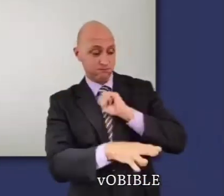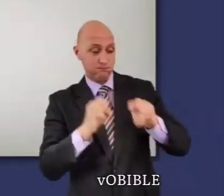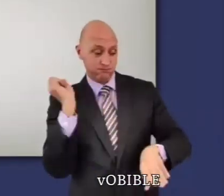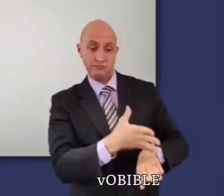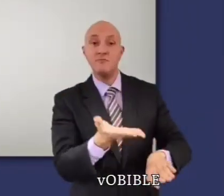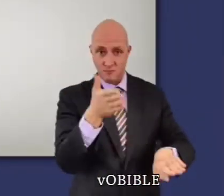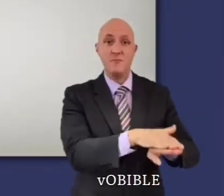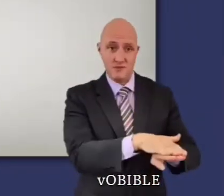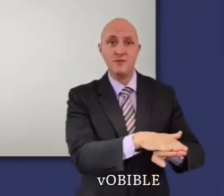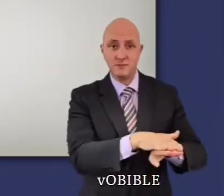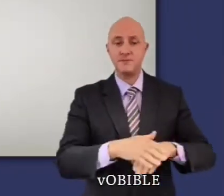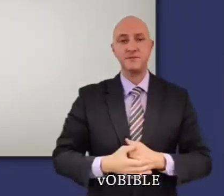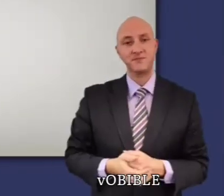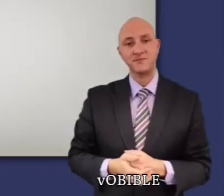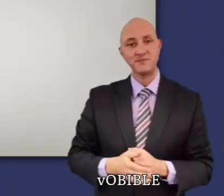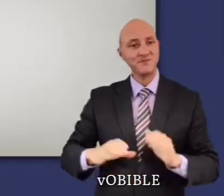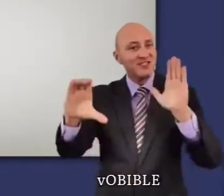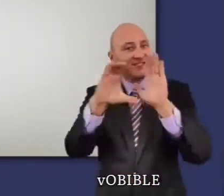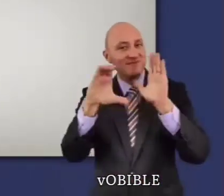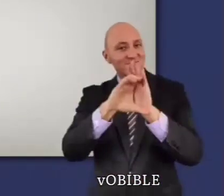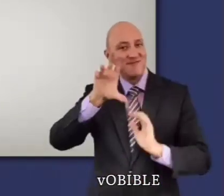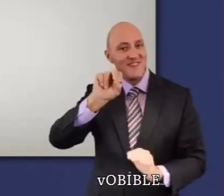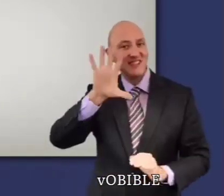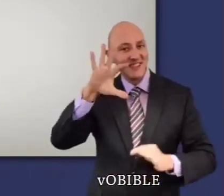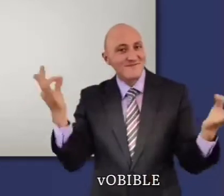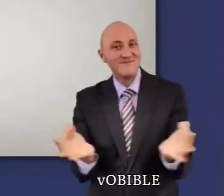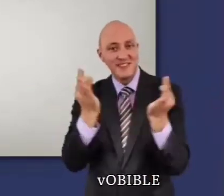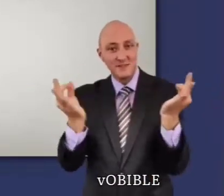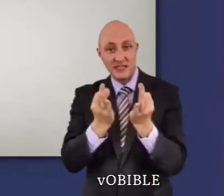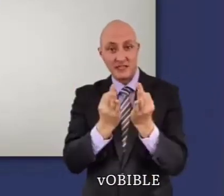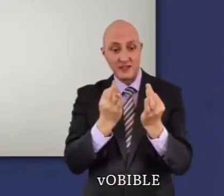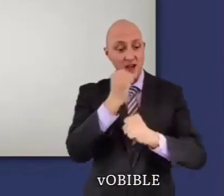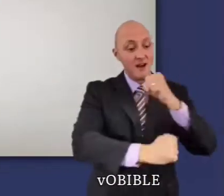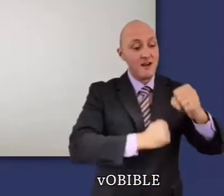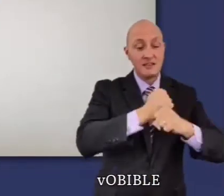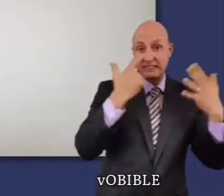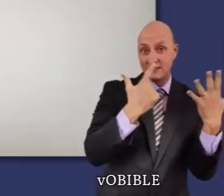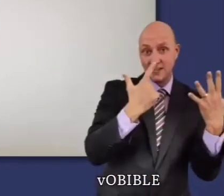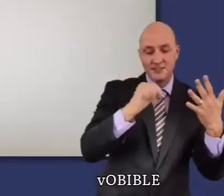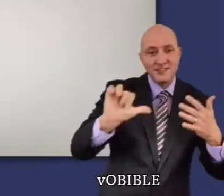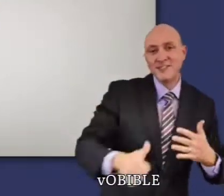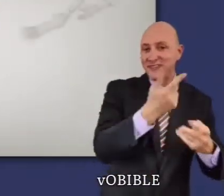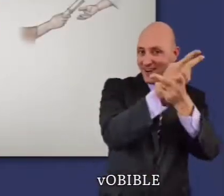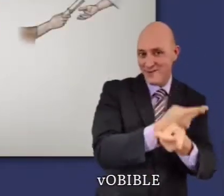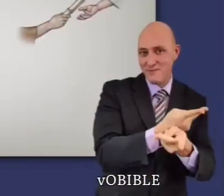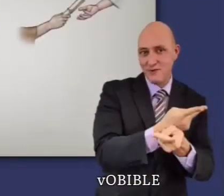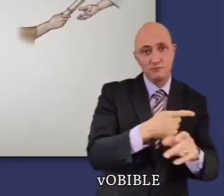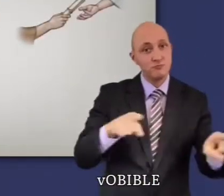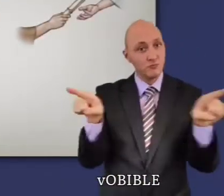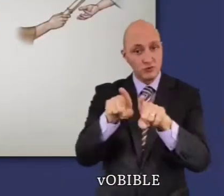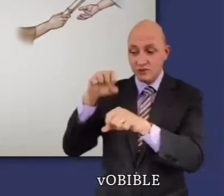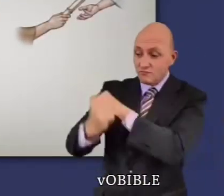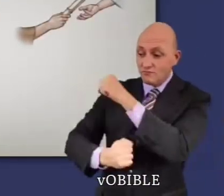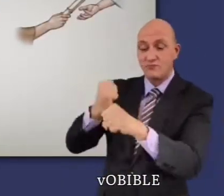Le chapitre 25 contient des lois concernant l'année sabbatique, l'année du jubilé, la restitution d